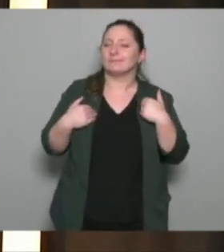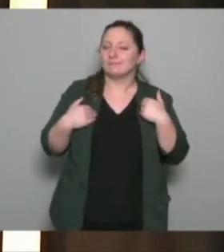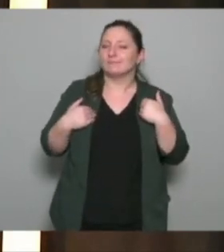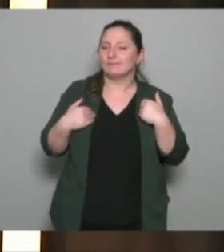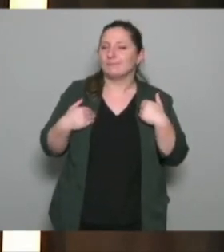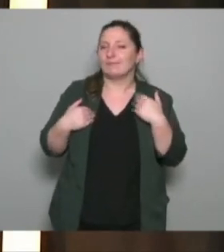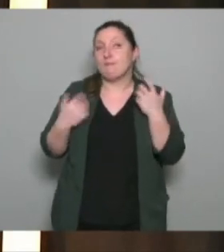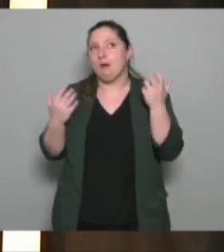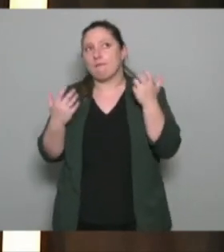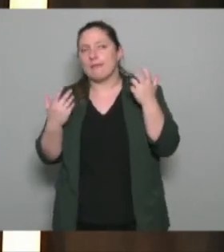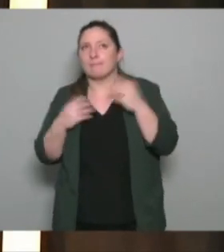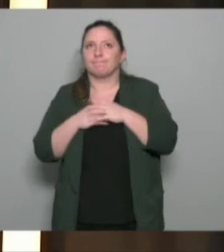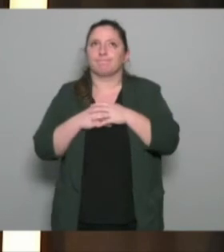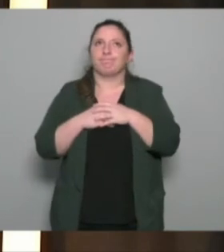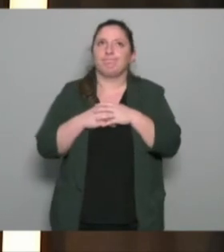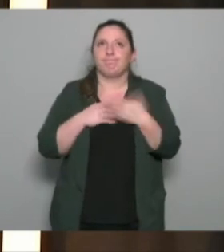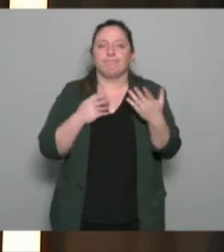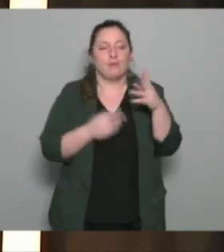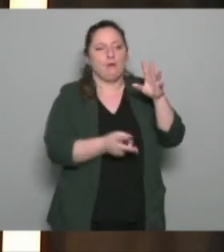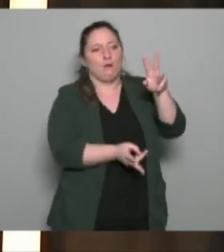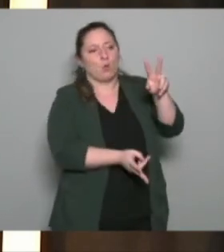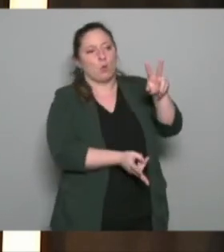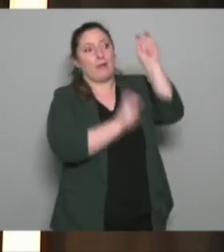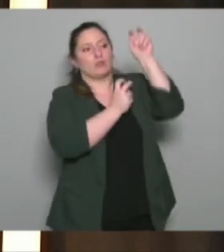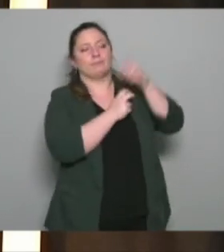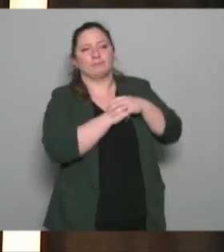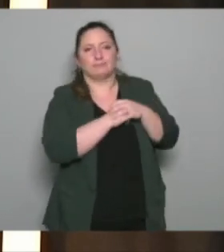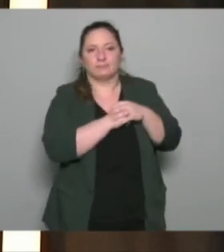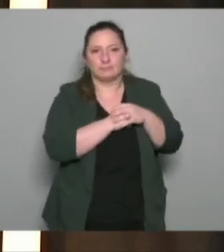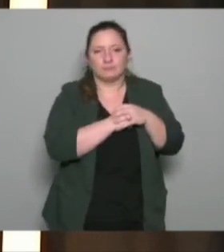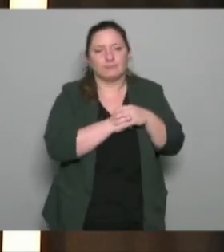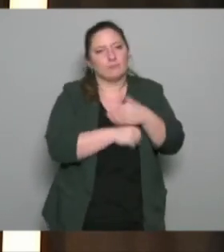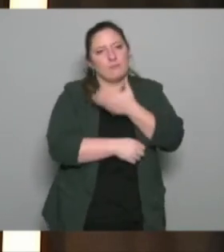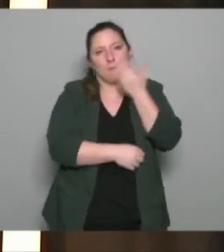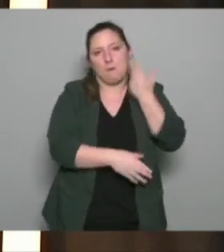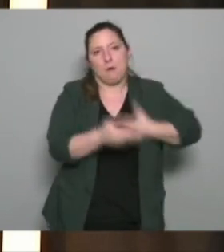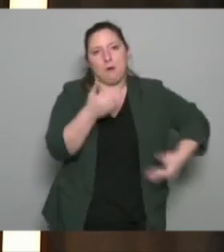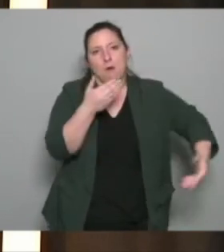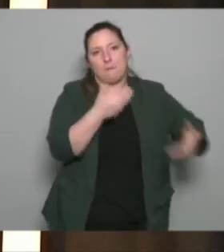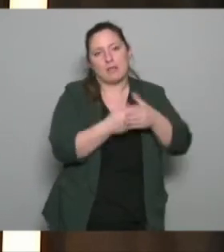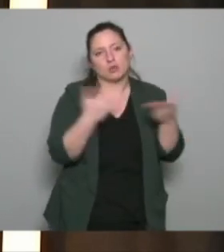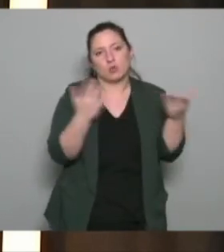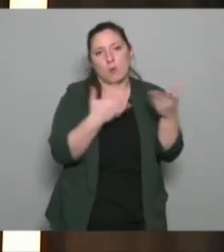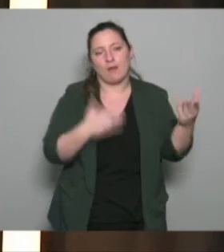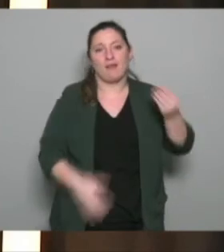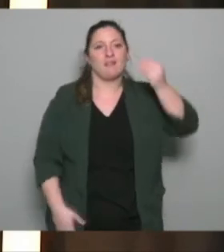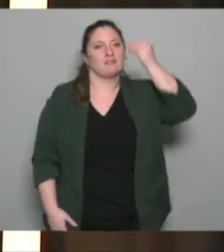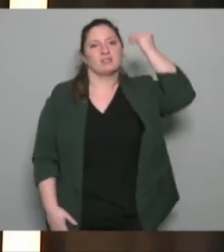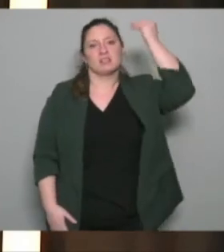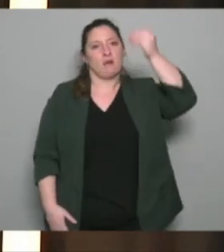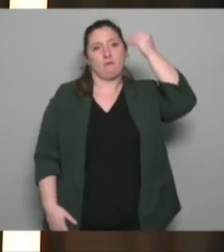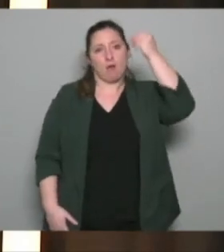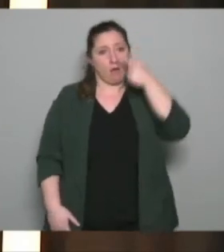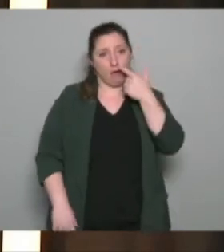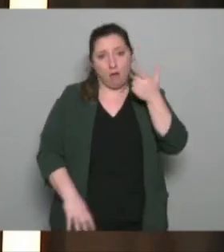remplacer cette compréhension par le savoir y faire le i c'est un y bon